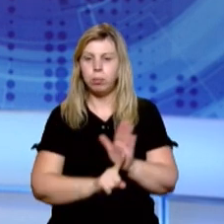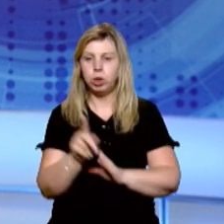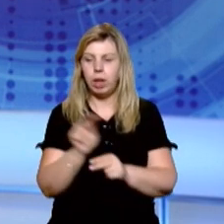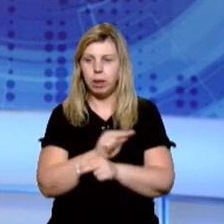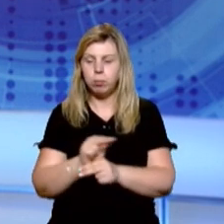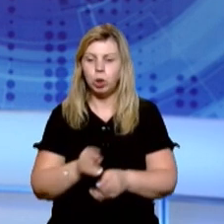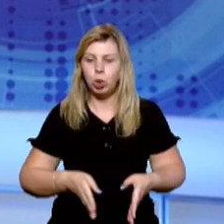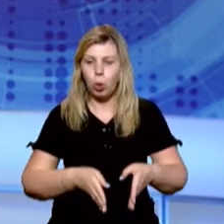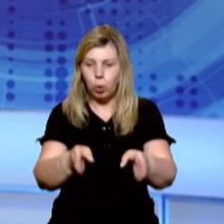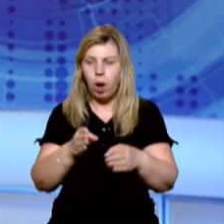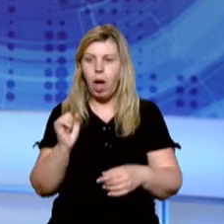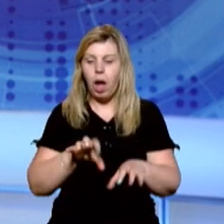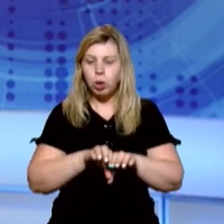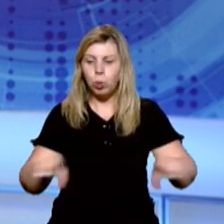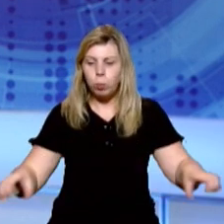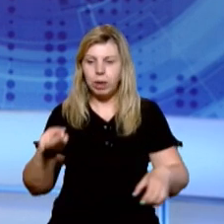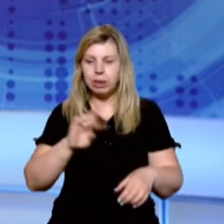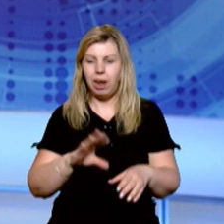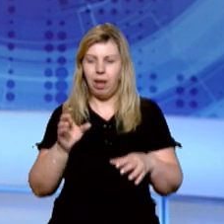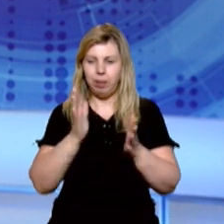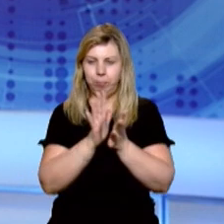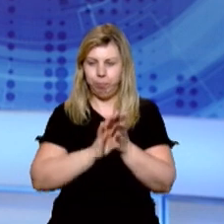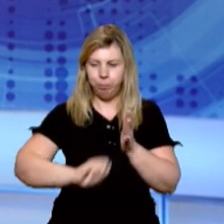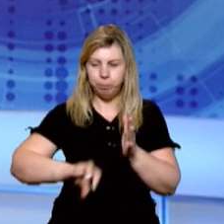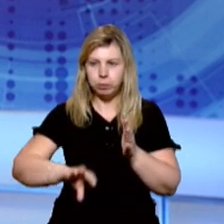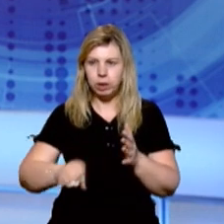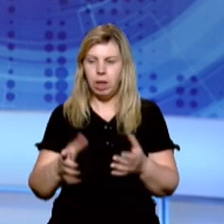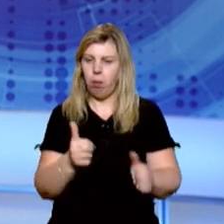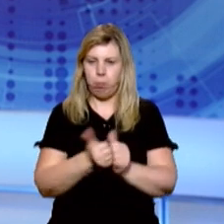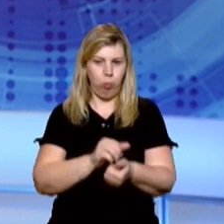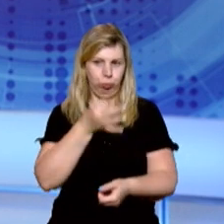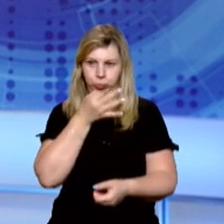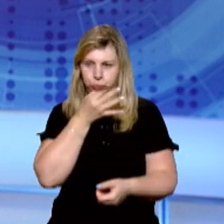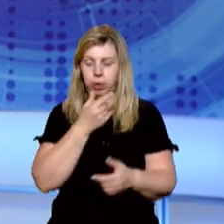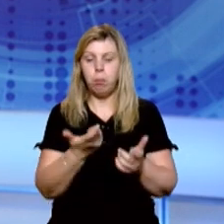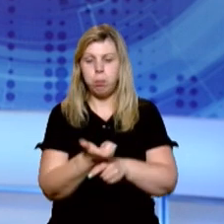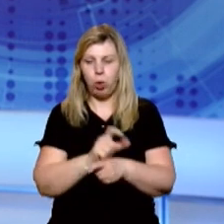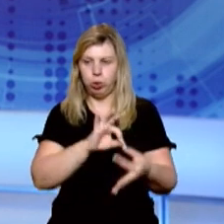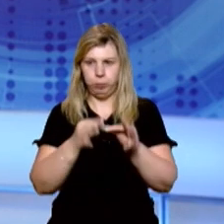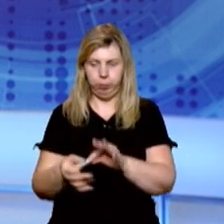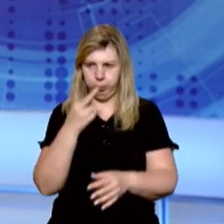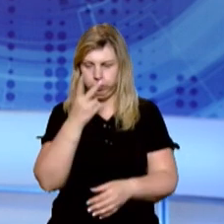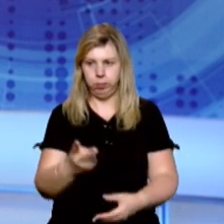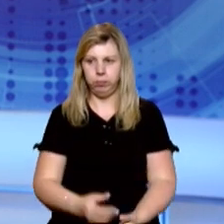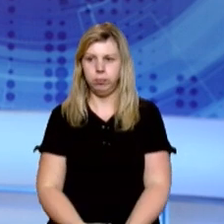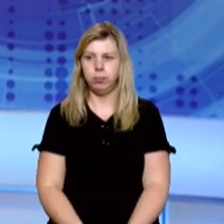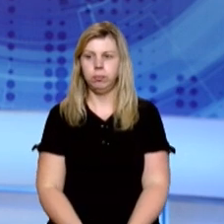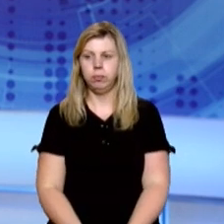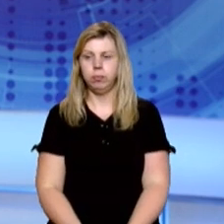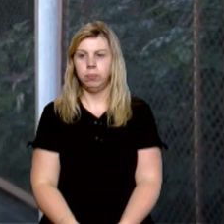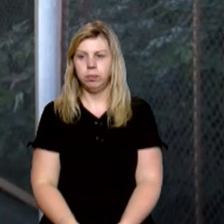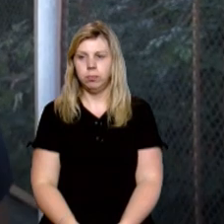почали ремонтувати дорогу, а комунікації для відвадання стічних вод не замінили. Більше дізнавалася наша знімальна група.